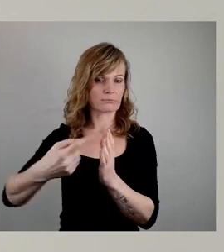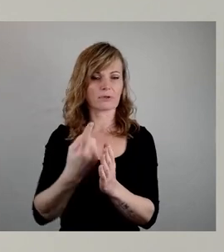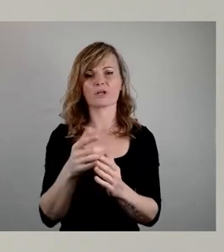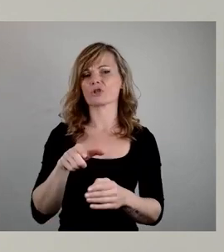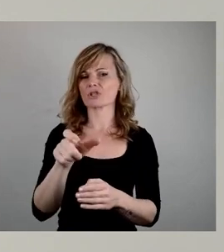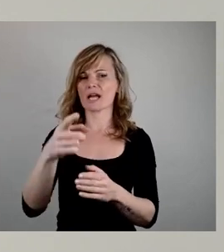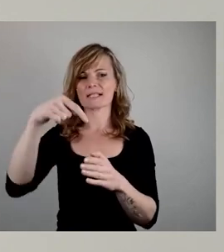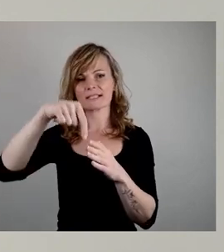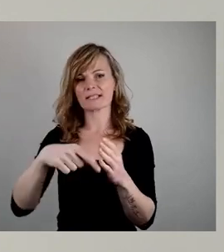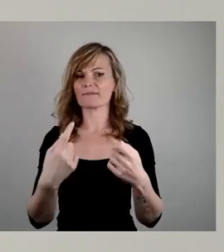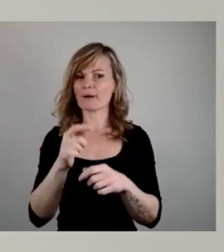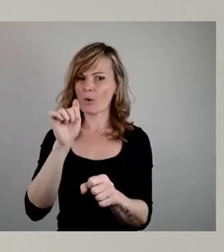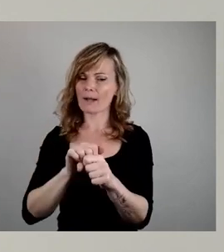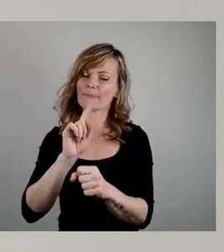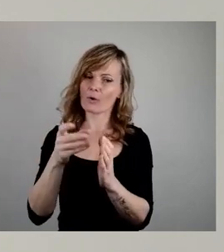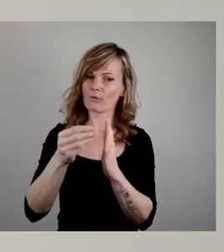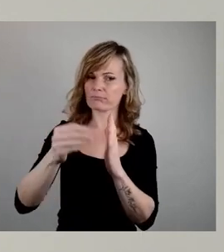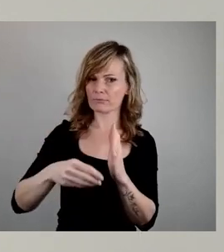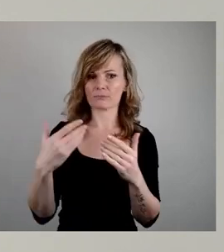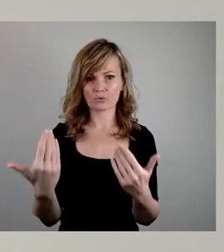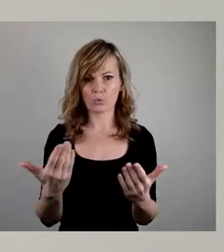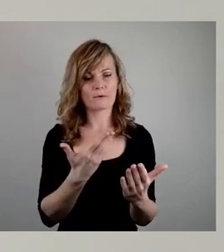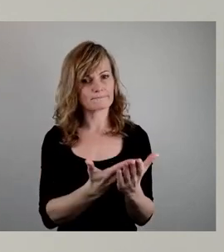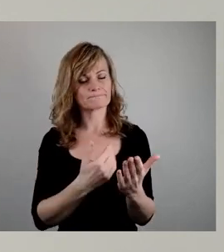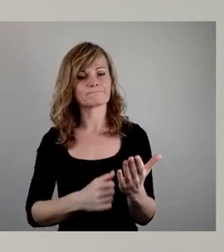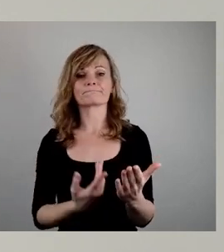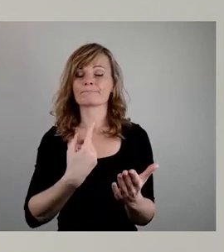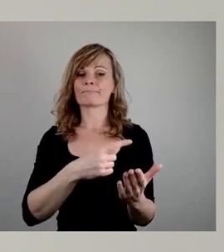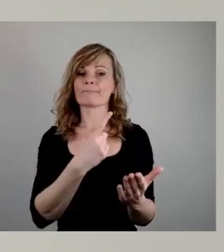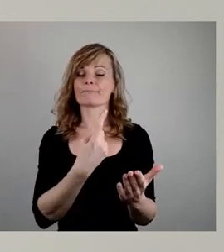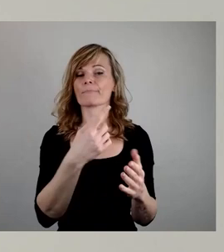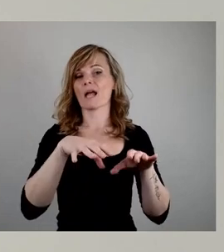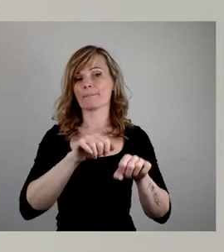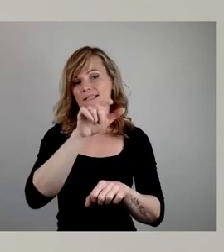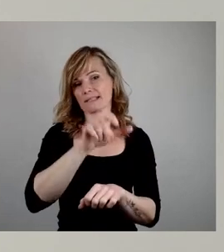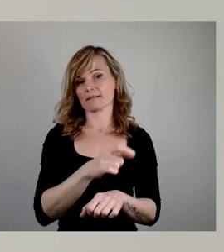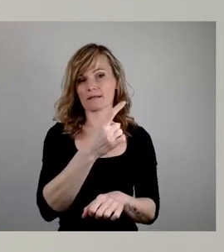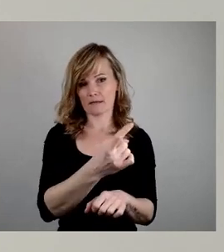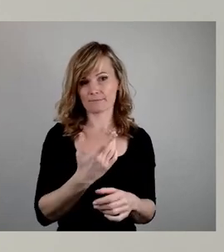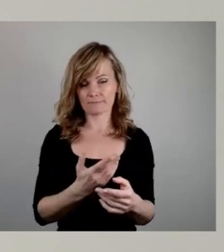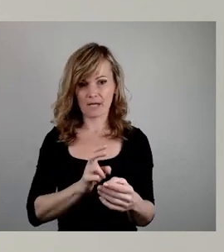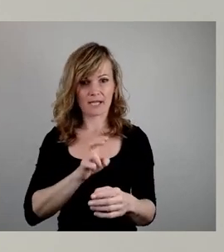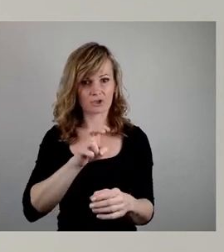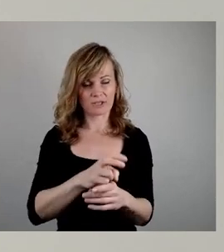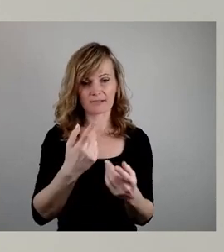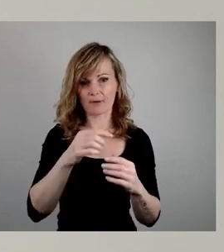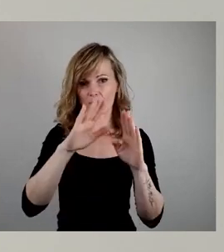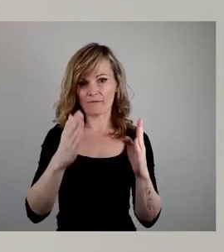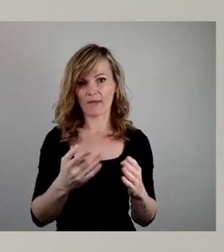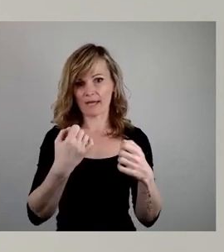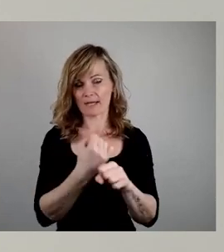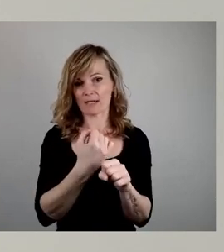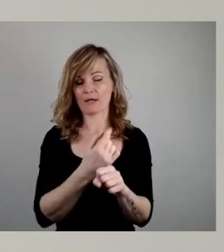Tiefbauamt. Und dort haben die Eigentümer des Einstiegsbauwerkes bzw. der Tiefgarage ein